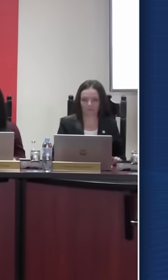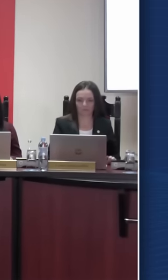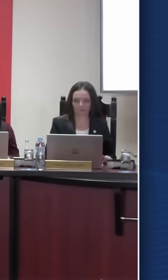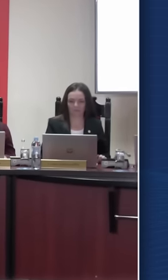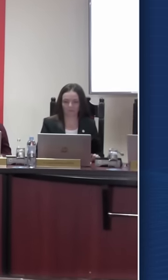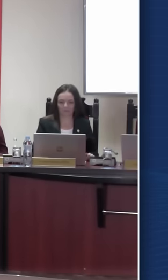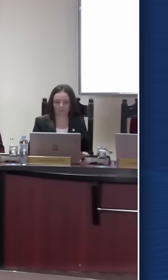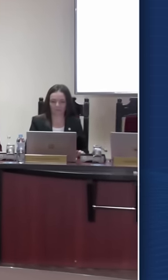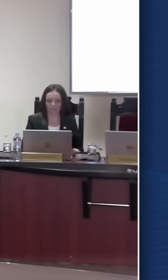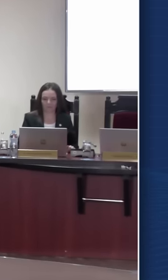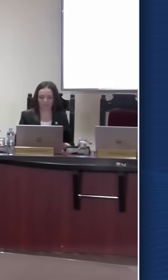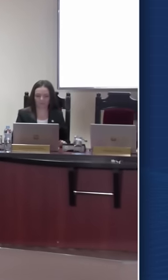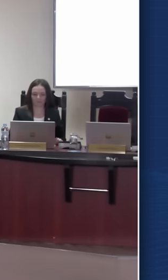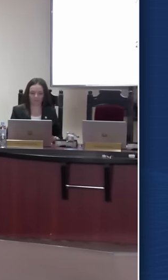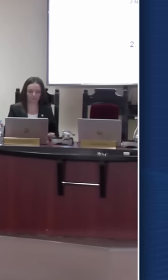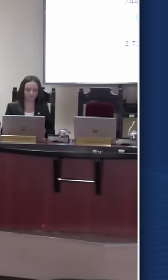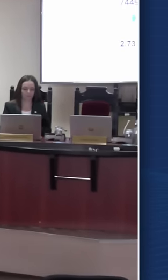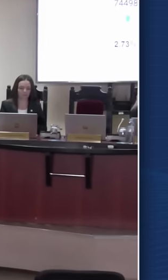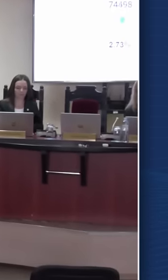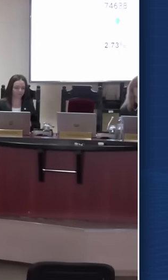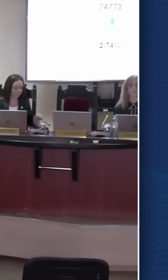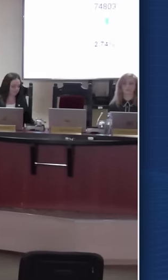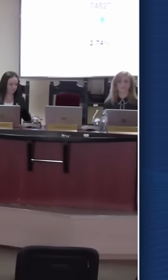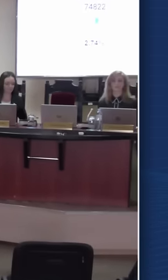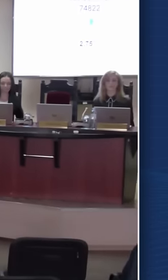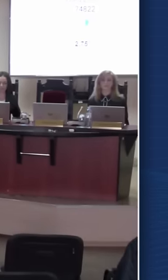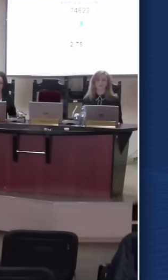Să vă mulțumim pentru vizionare.